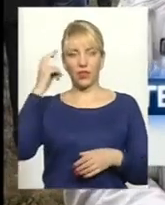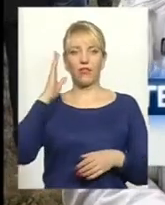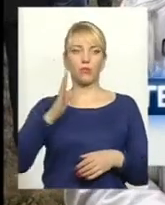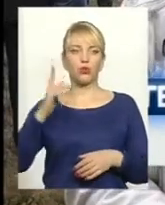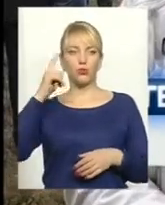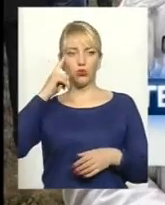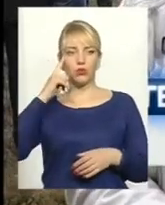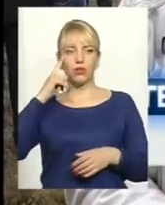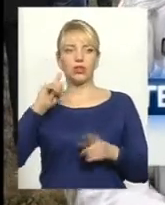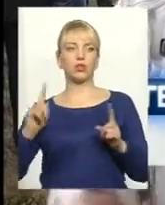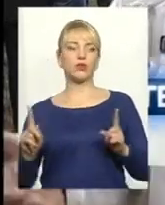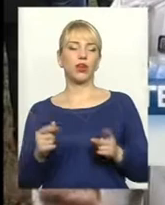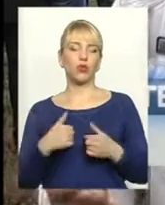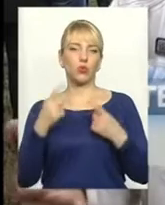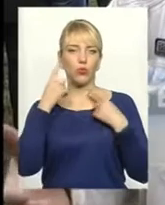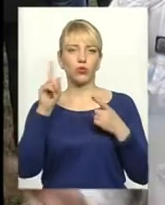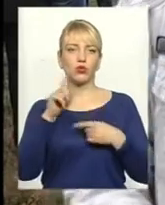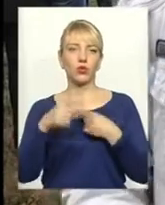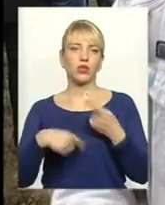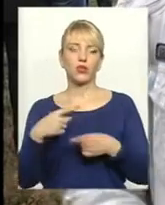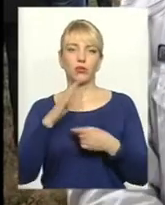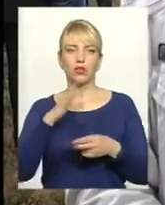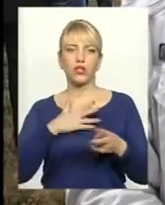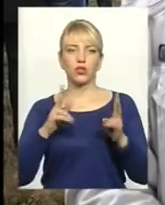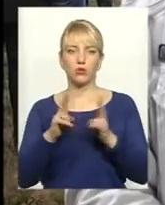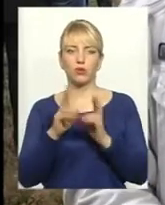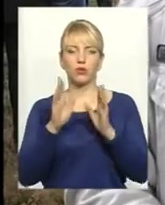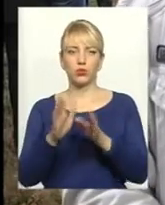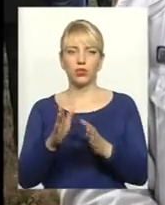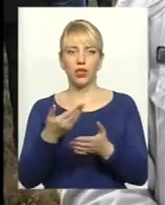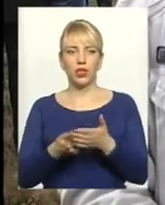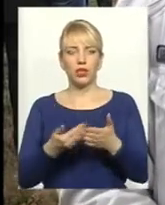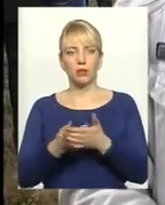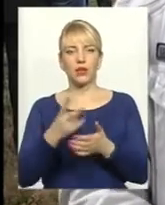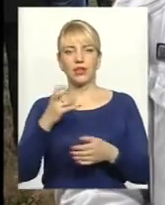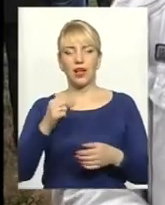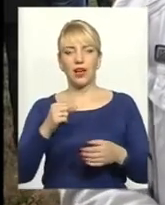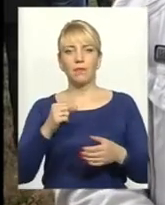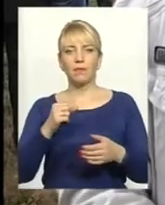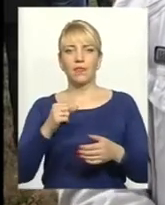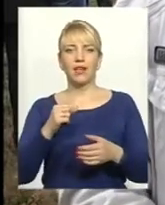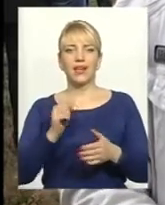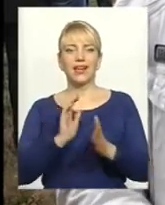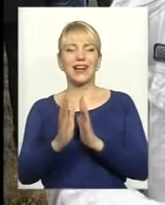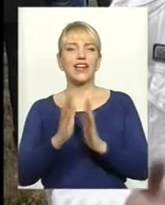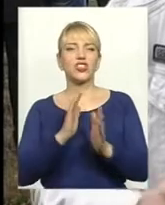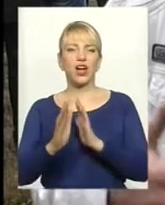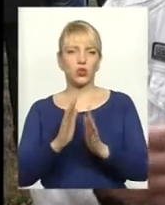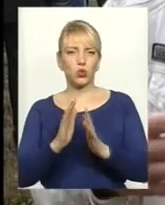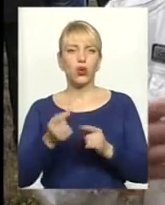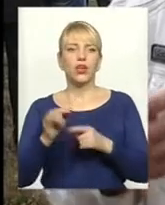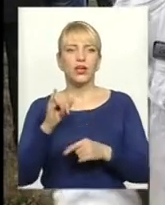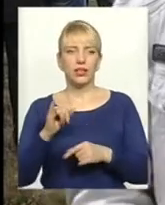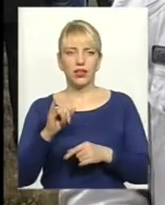будемо думати. Я думаю, що наступна десь наша зустріч відбудеться вже, напевно, що на Хрещатику. Інакше в нас виходу немає. Все одно ми будемо